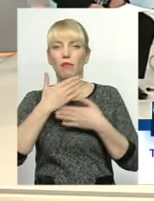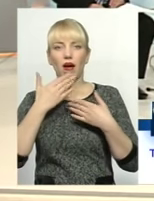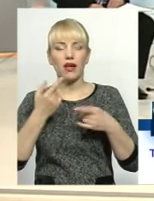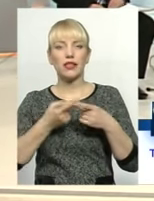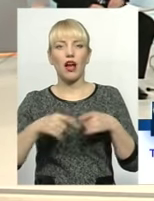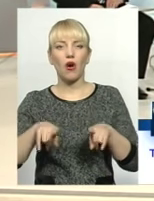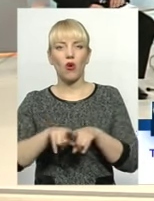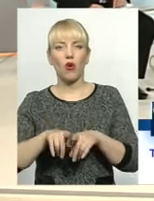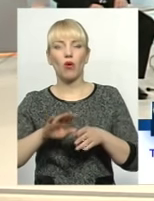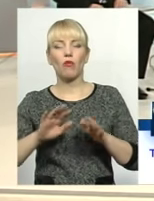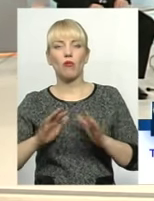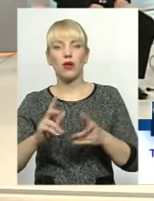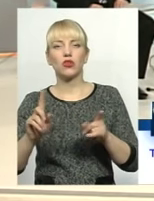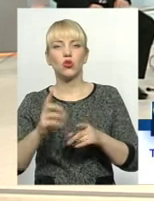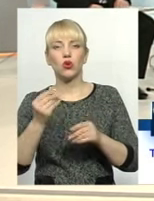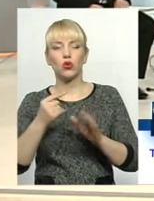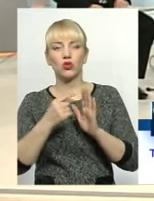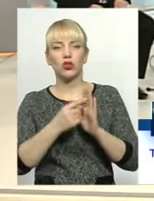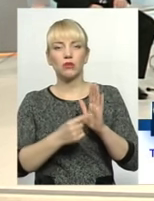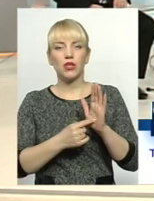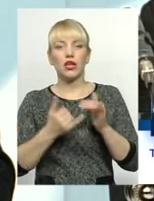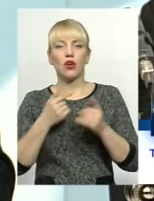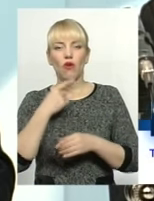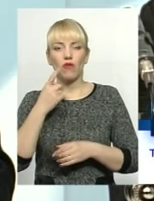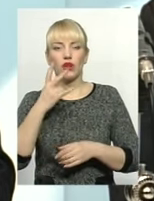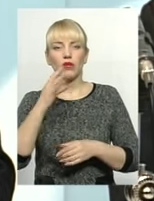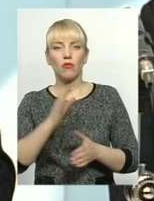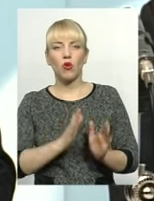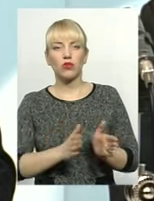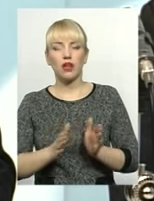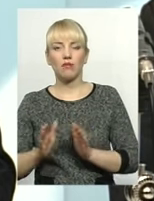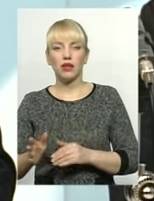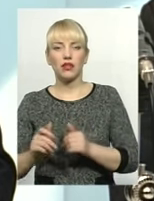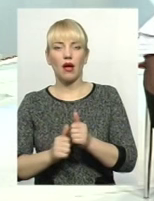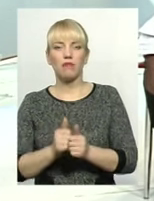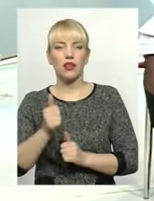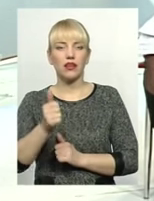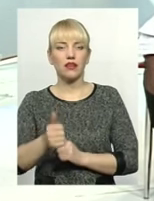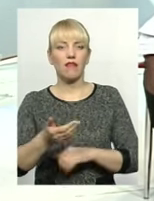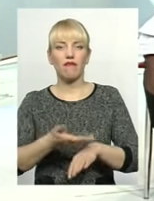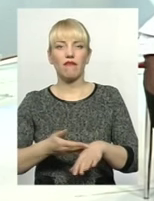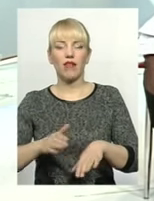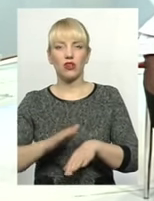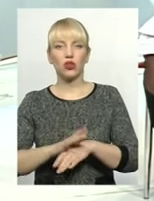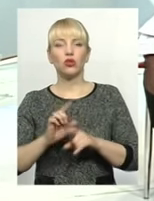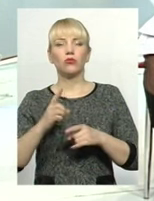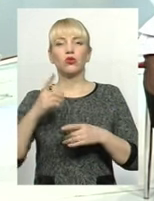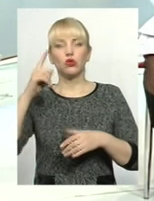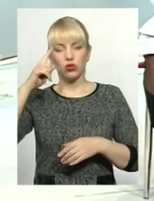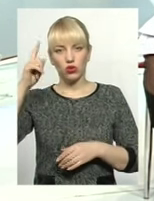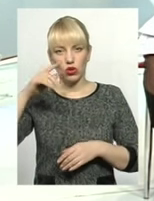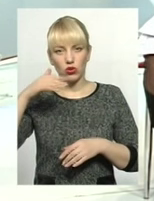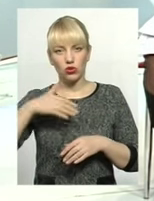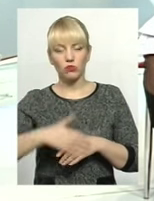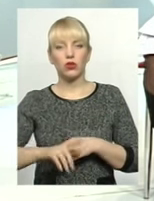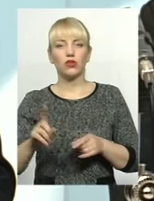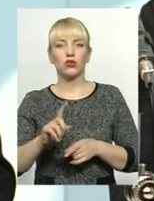що гроші розпреділені, і говорити про стабільність наперед важко, тому що зрозуміло, що і